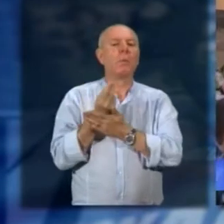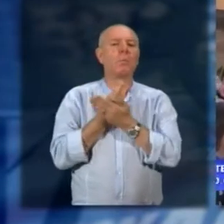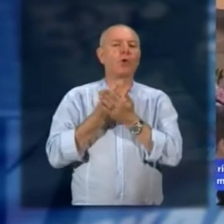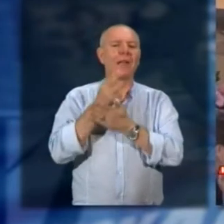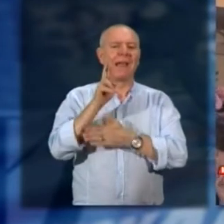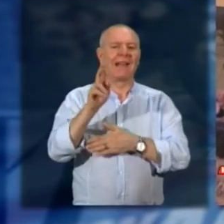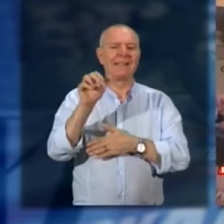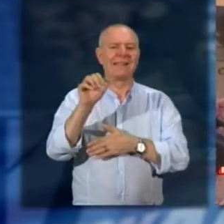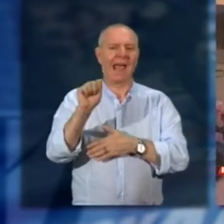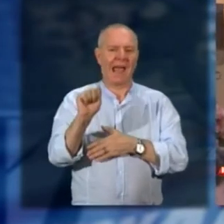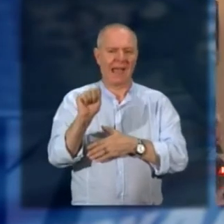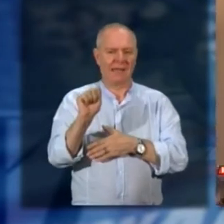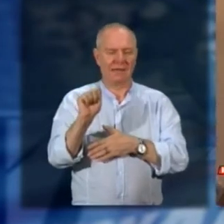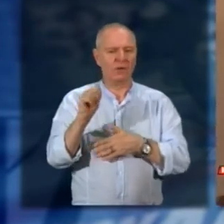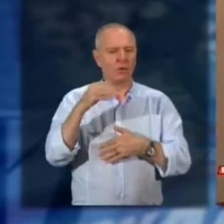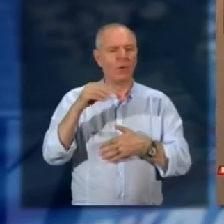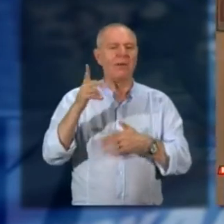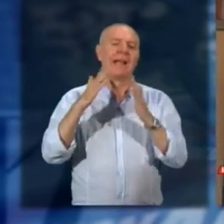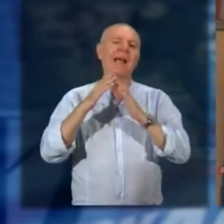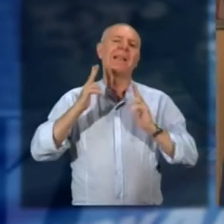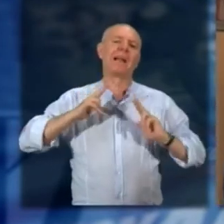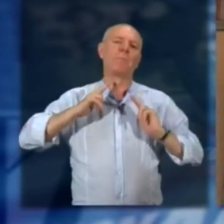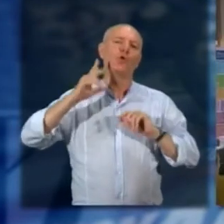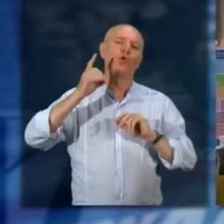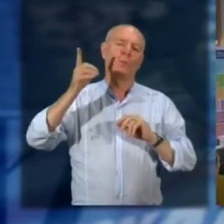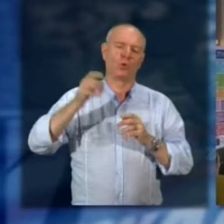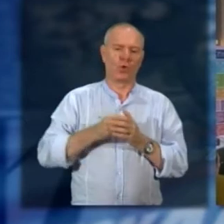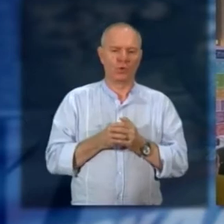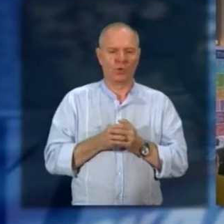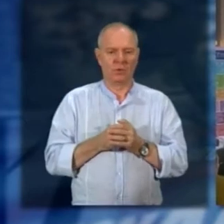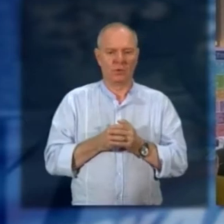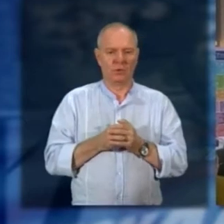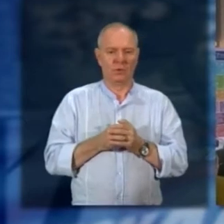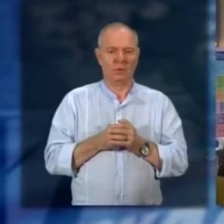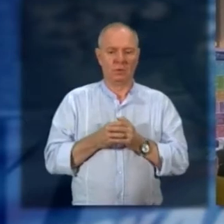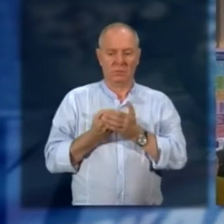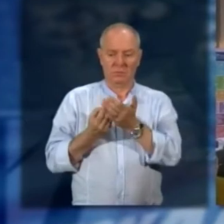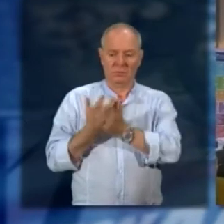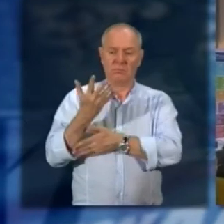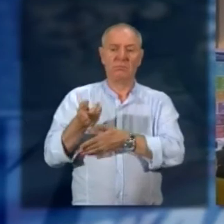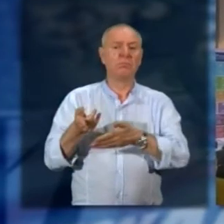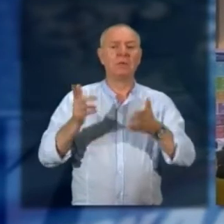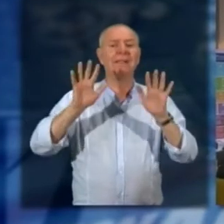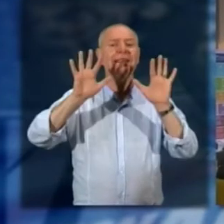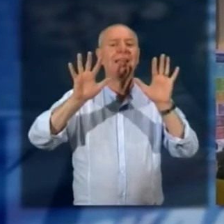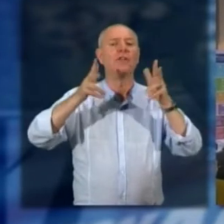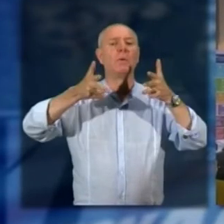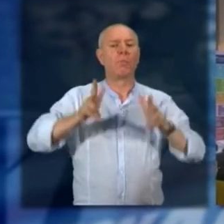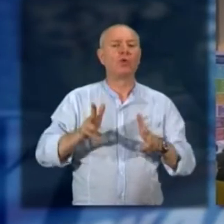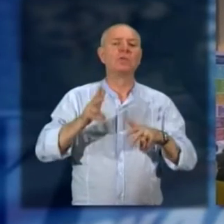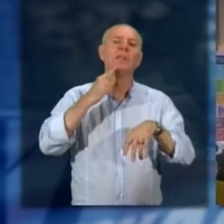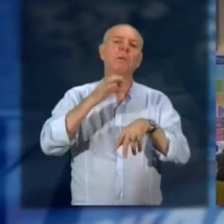RSA 2.0 presso la casa di riposo di Domodossola. La realizzazione di un nucleo di 10 posti destinati a pazienti